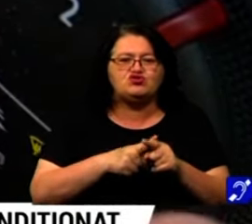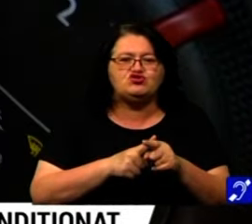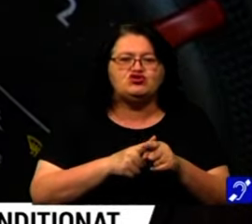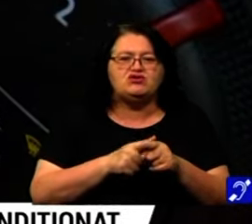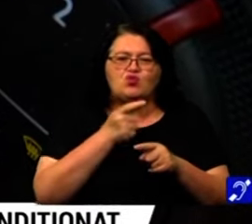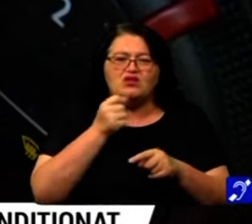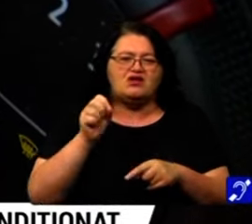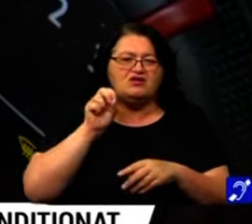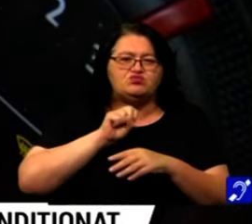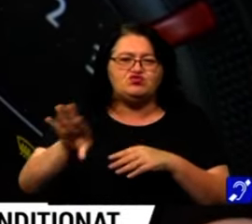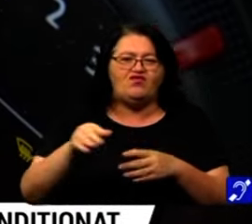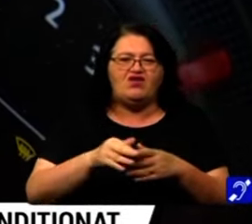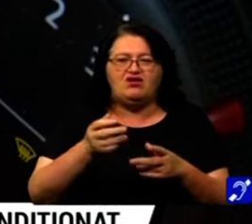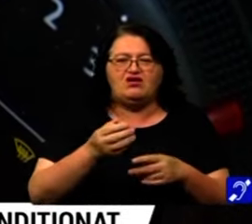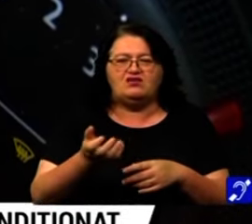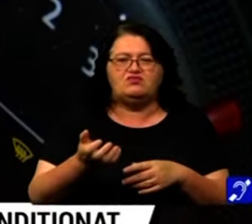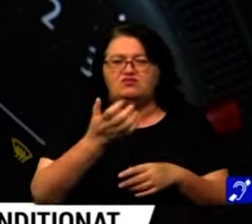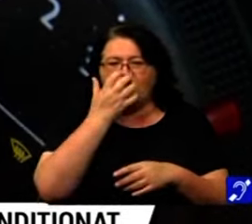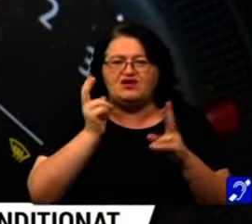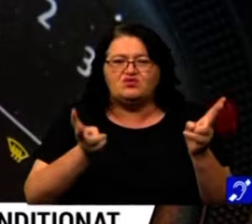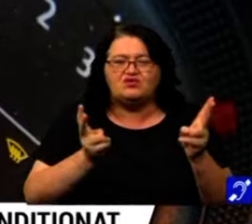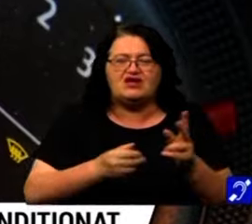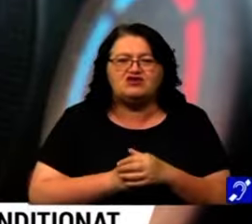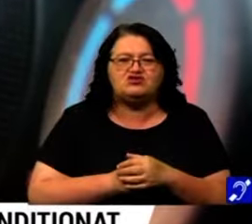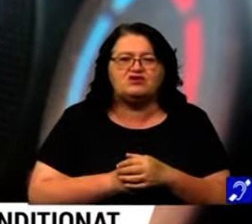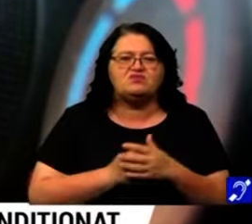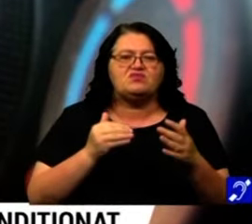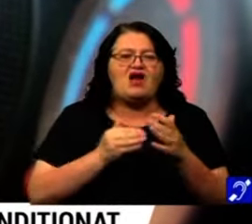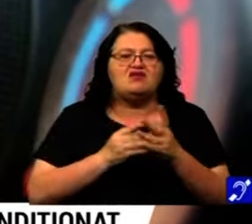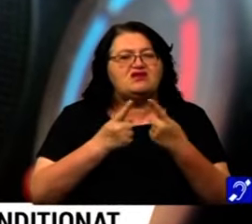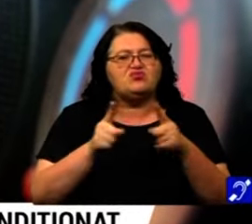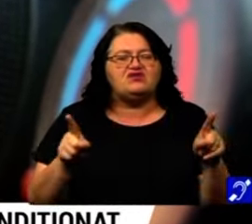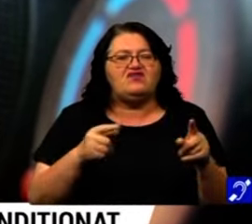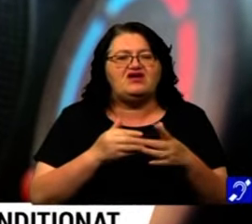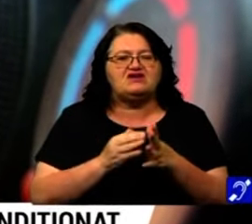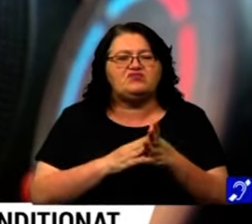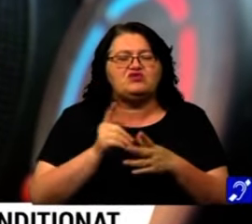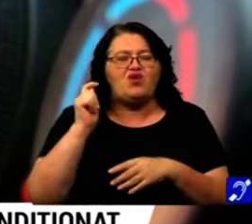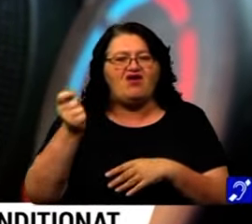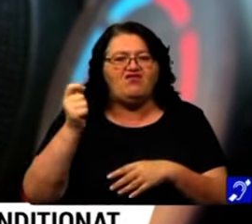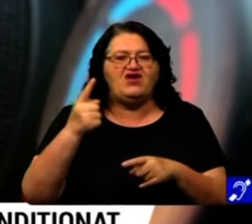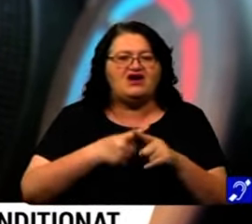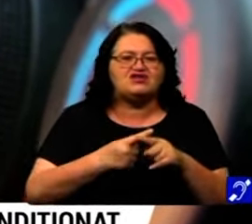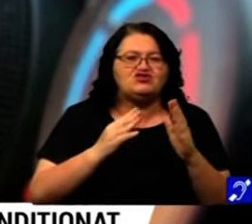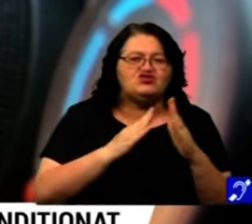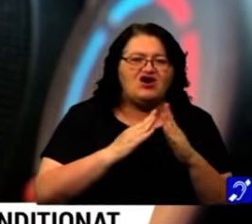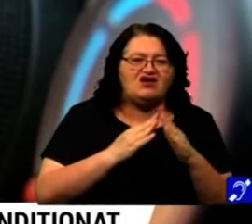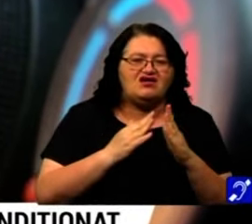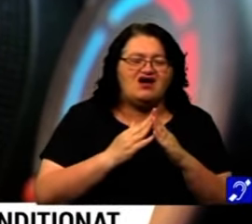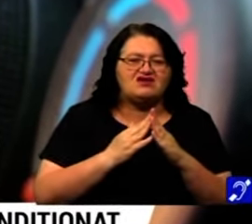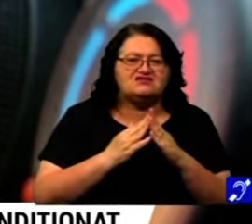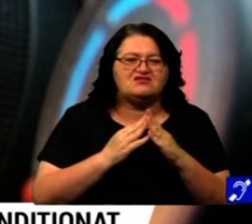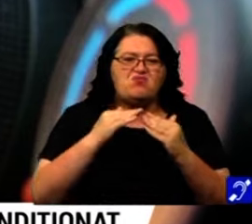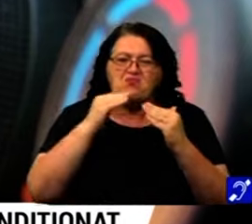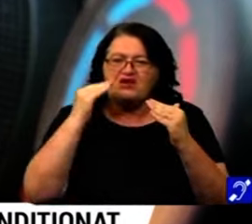la direcția în care suflă aerul rece. Nu ar trebui să fie diferență mare între temperatura de afară și cea din încăperea